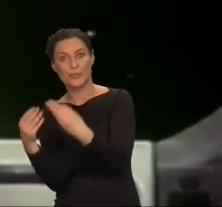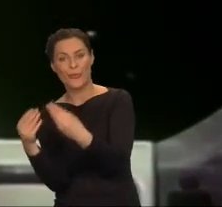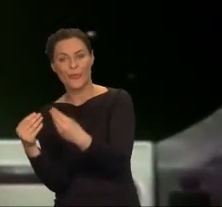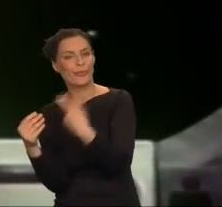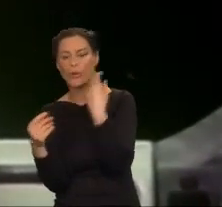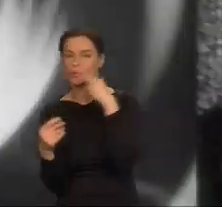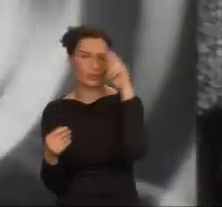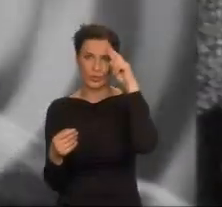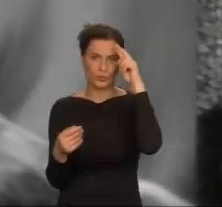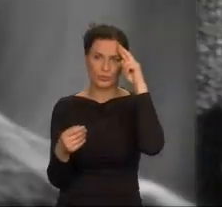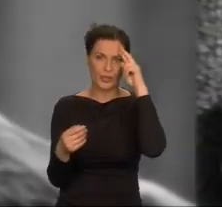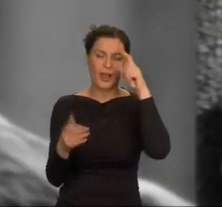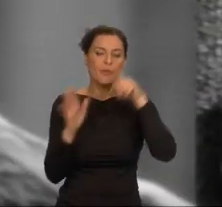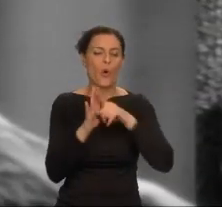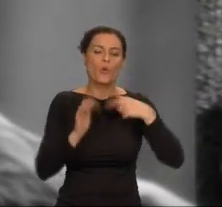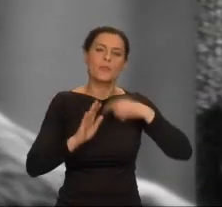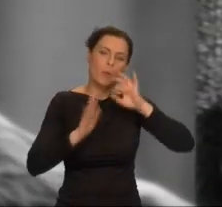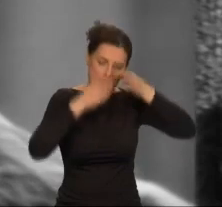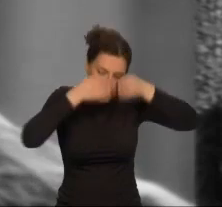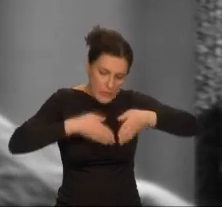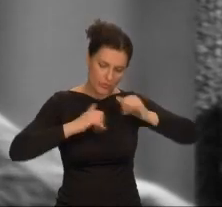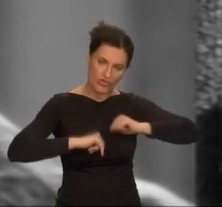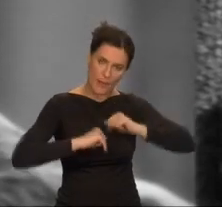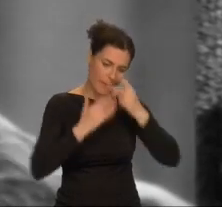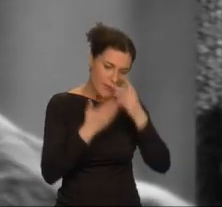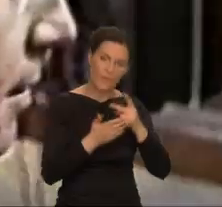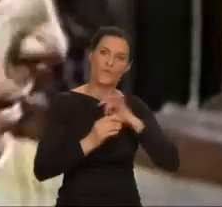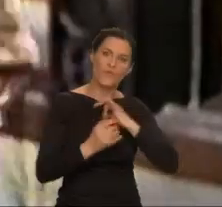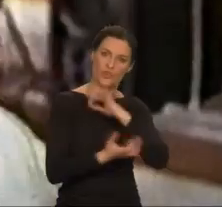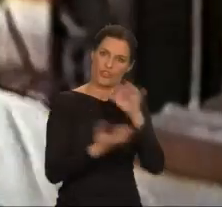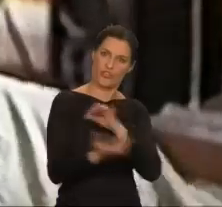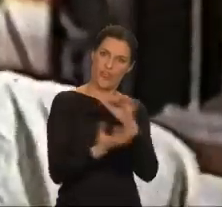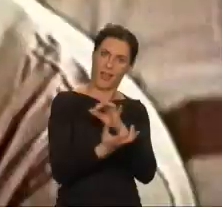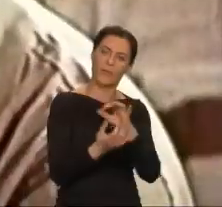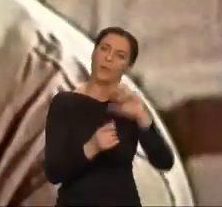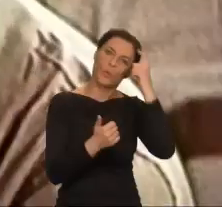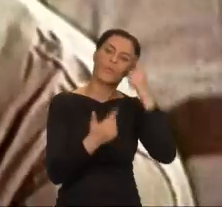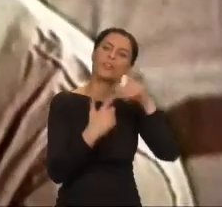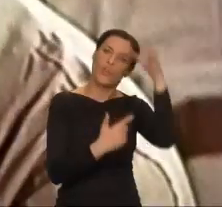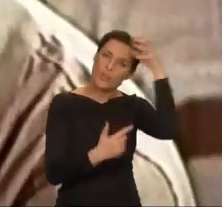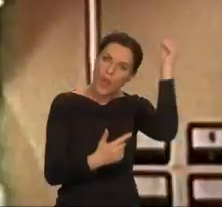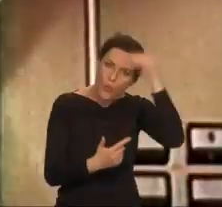poza ich własną, wąską perspektywą białego człowieka, najczęściej naukowca.